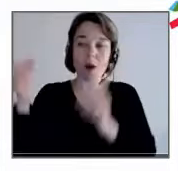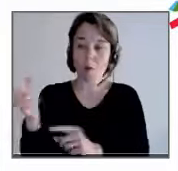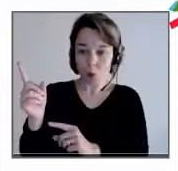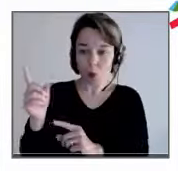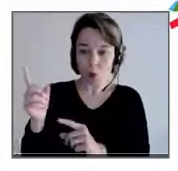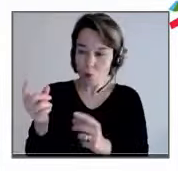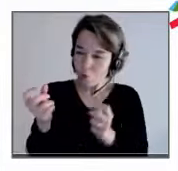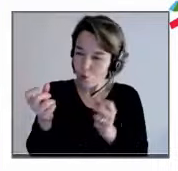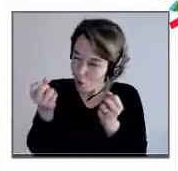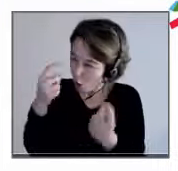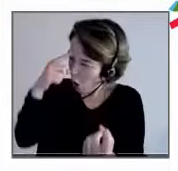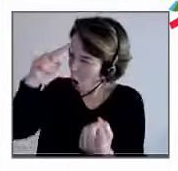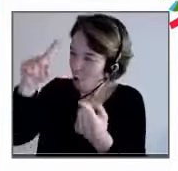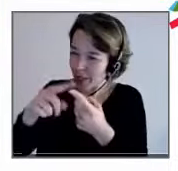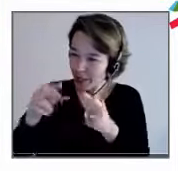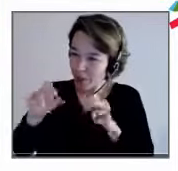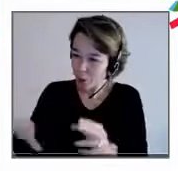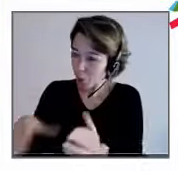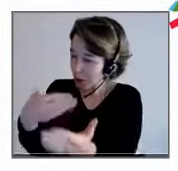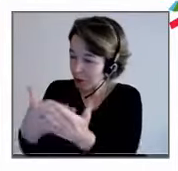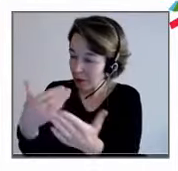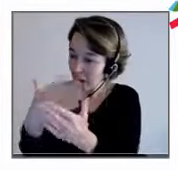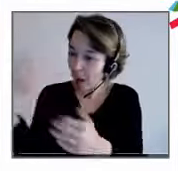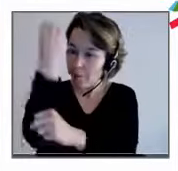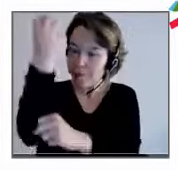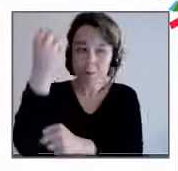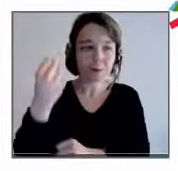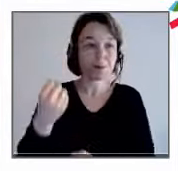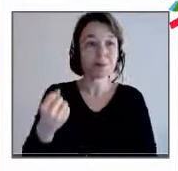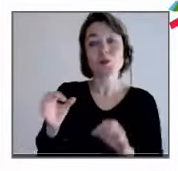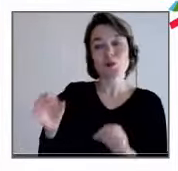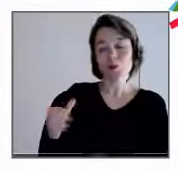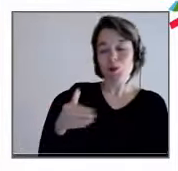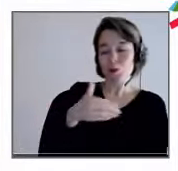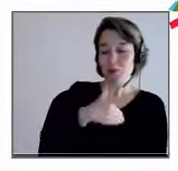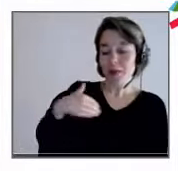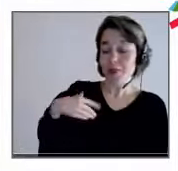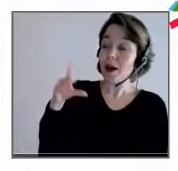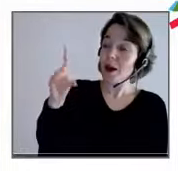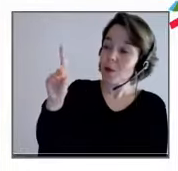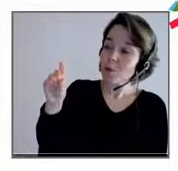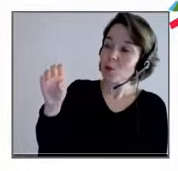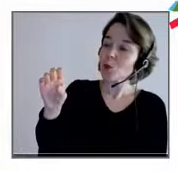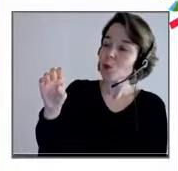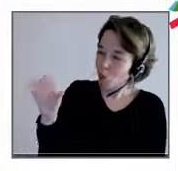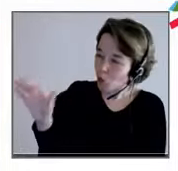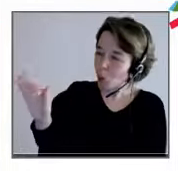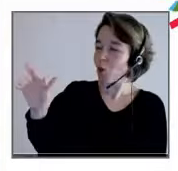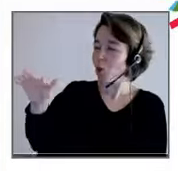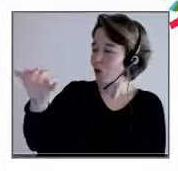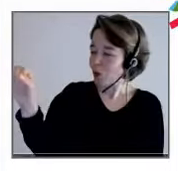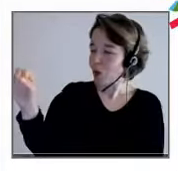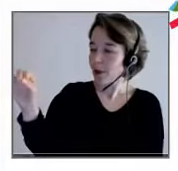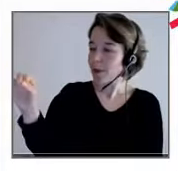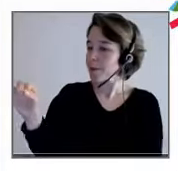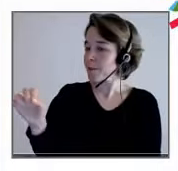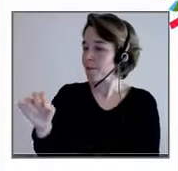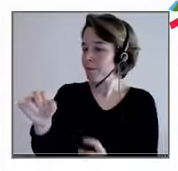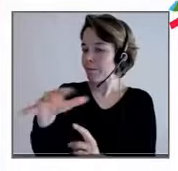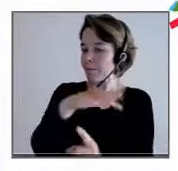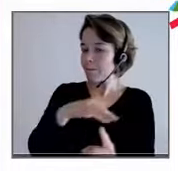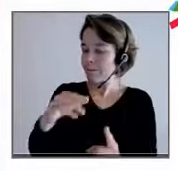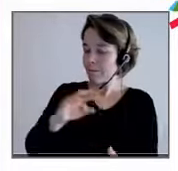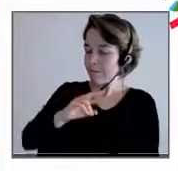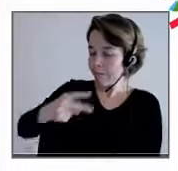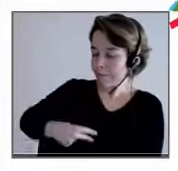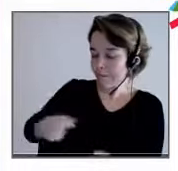Thunet, c'est vrai que c'est un débat qui commence à travailler à la société française. Les entreprises commencent à se poser des questions sur leurs raisons d'être. Vous l